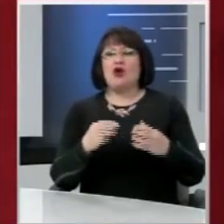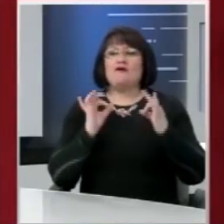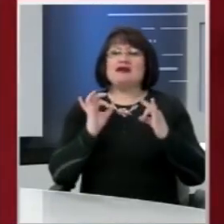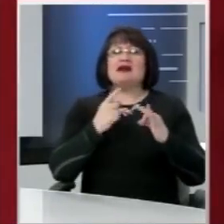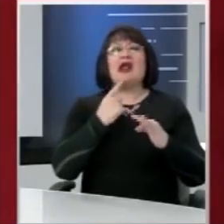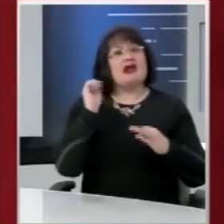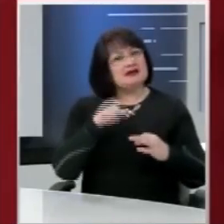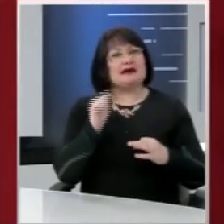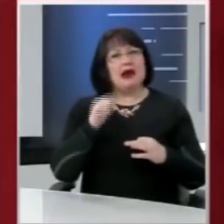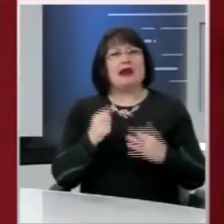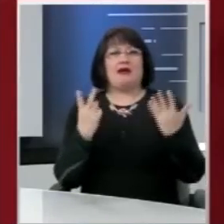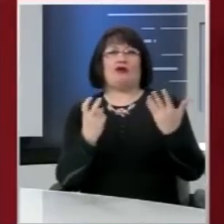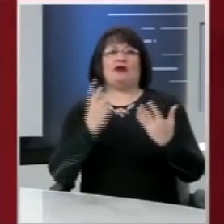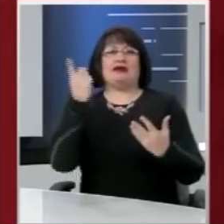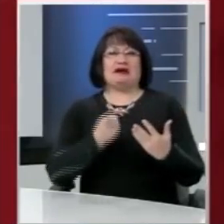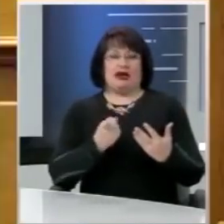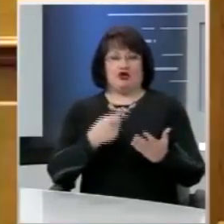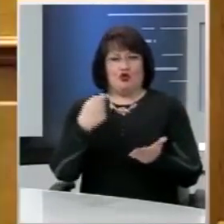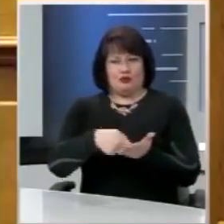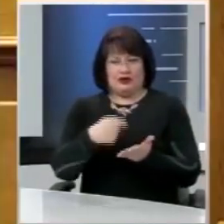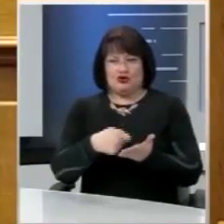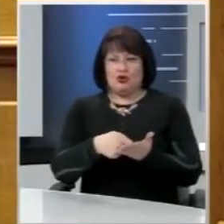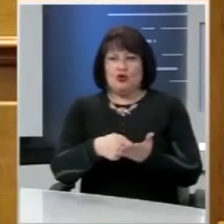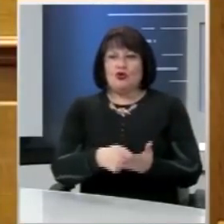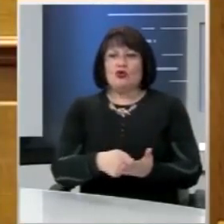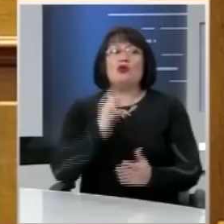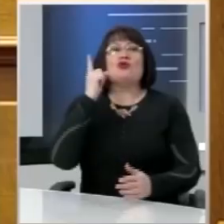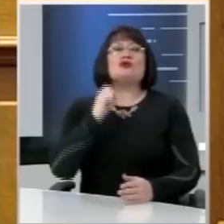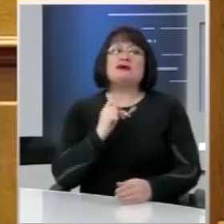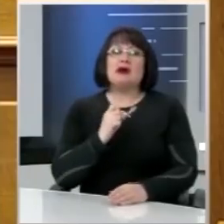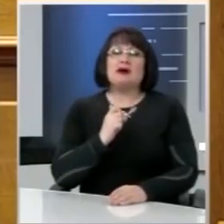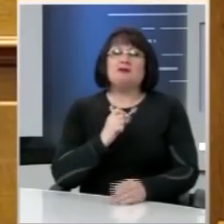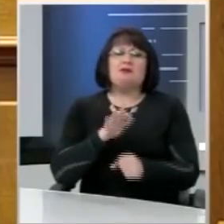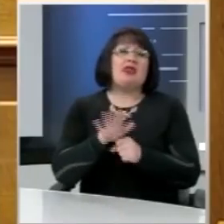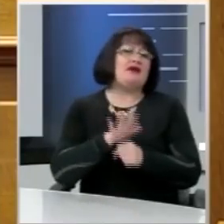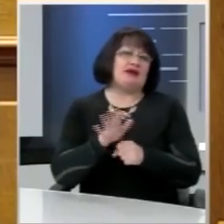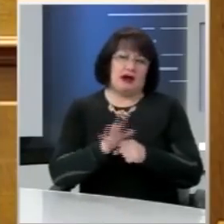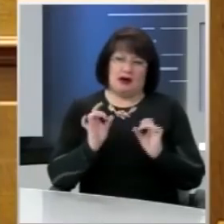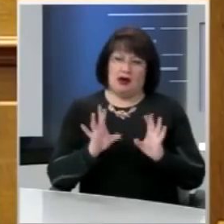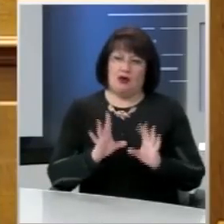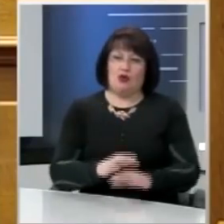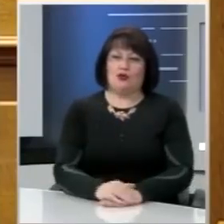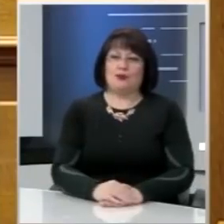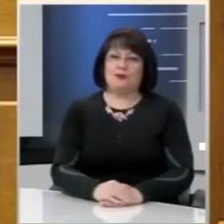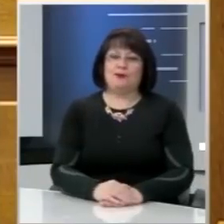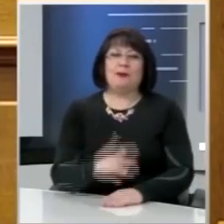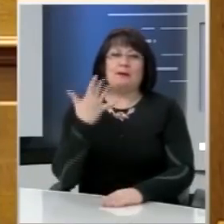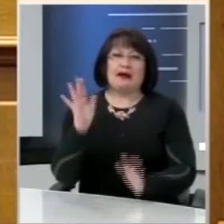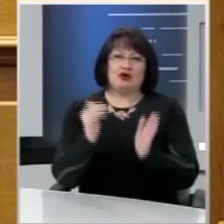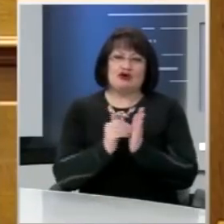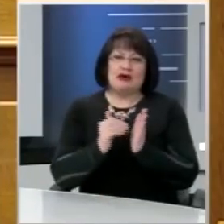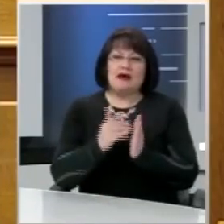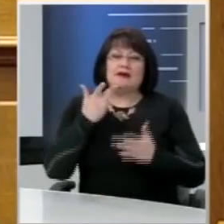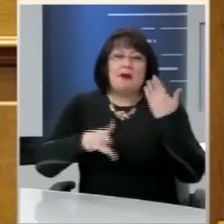επιδοτείται κατά 70%, ξέρετε ότι είναι σταγόνα στον ωκεανό των 500.000 που